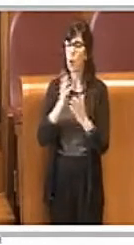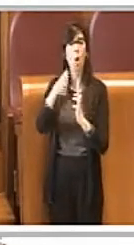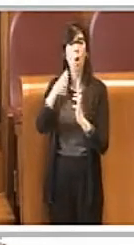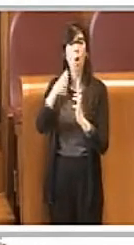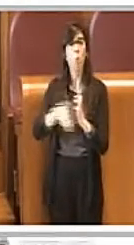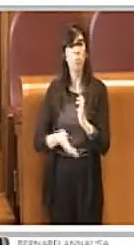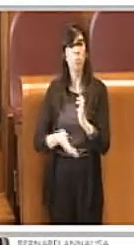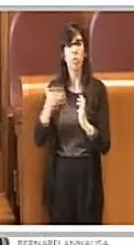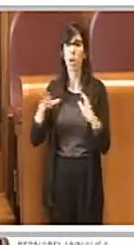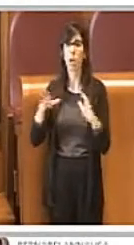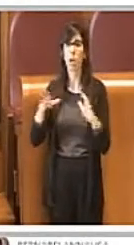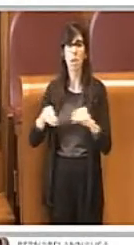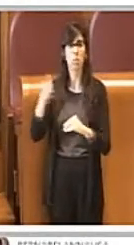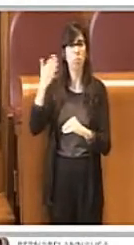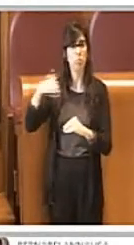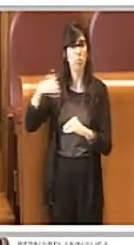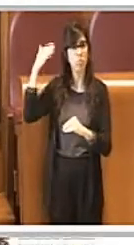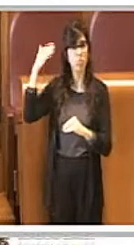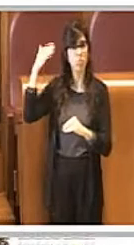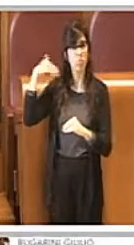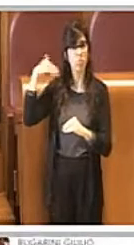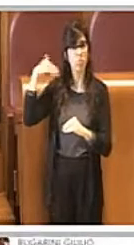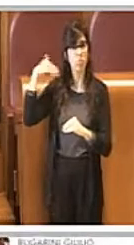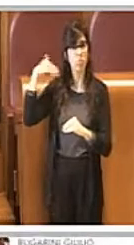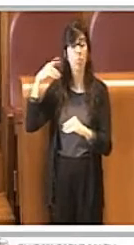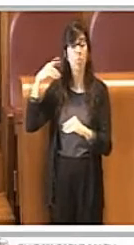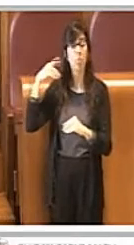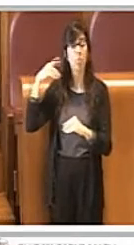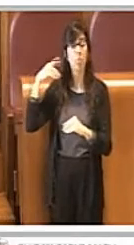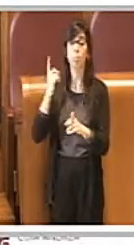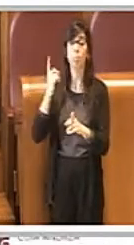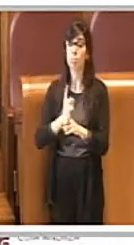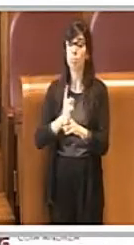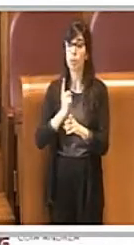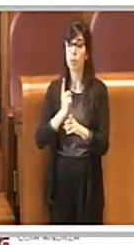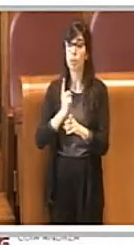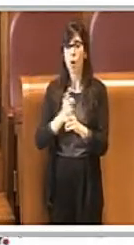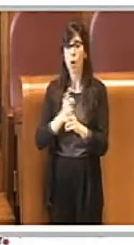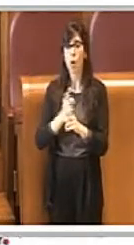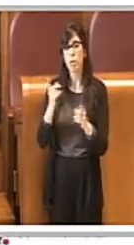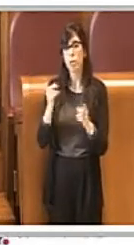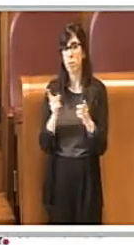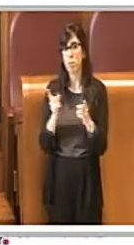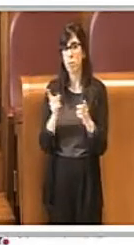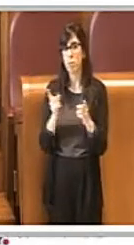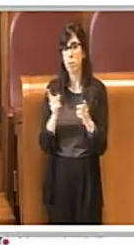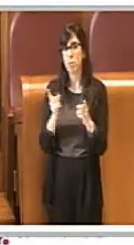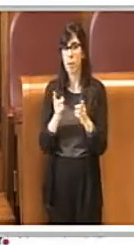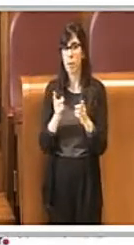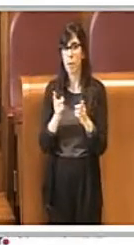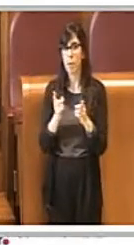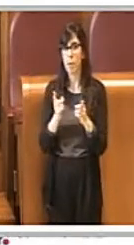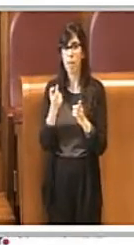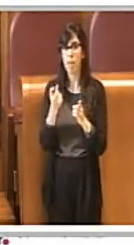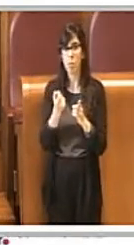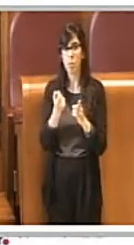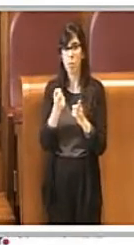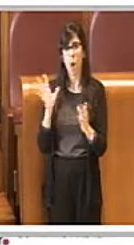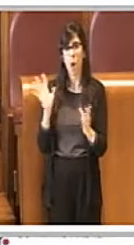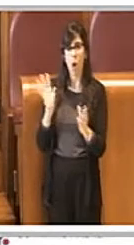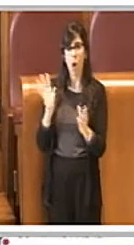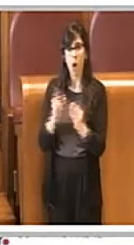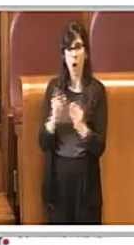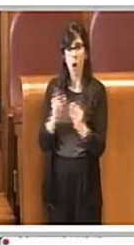inizio molto molto tempo fa. È necessario però fare brevemente un breve scorso su dei